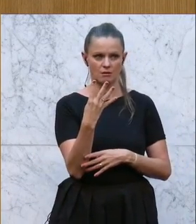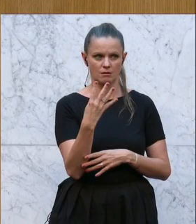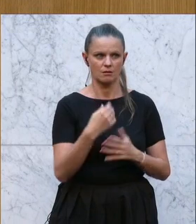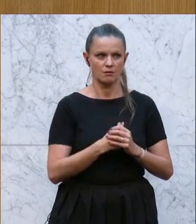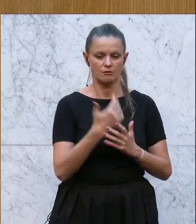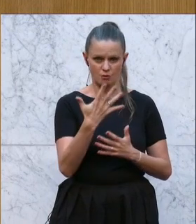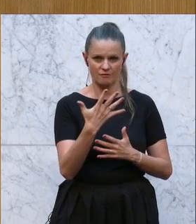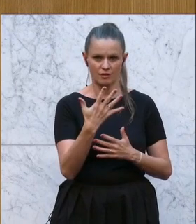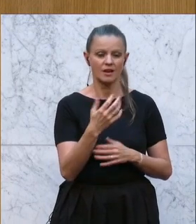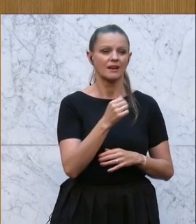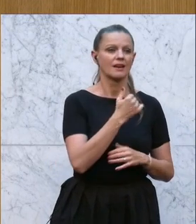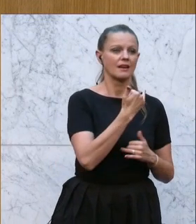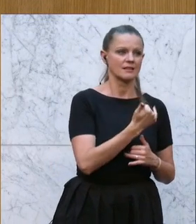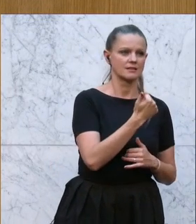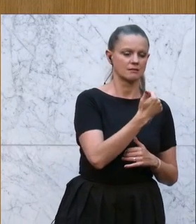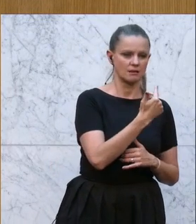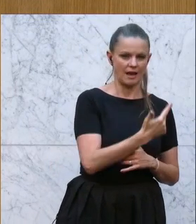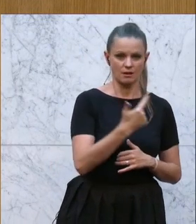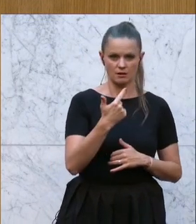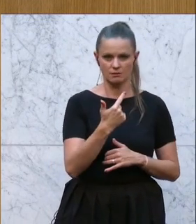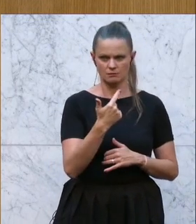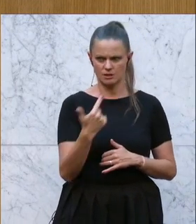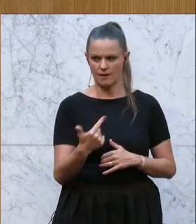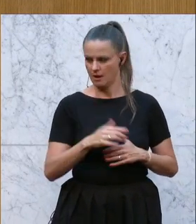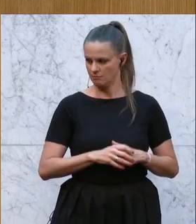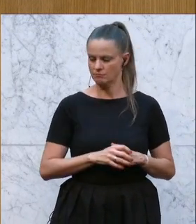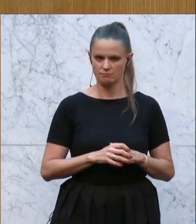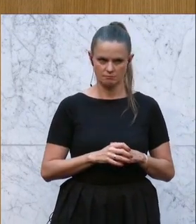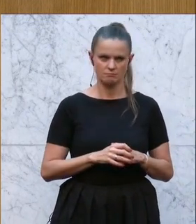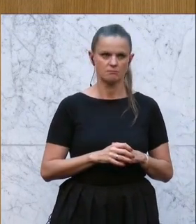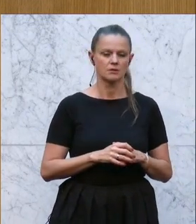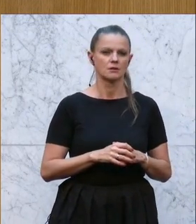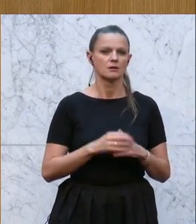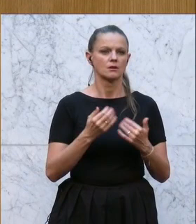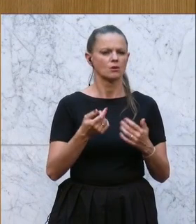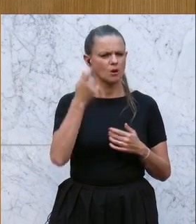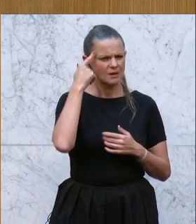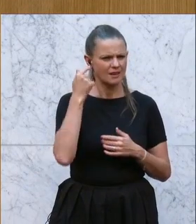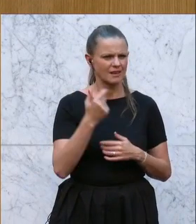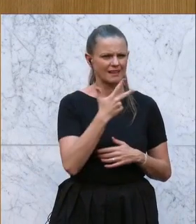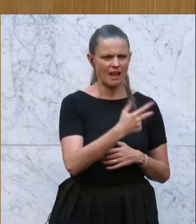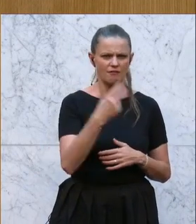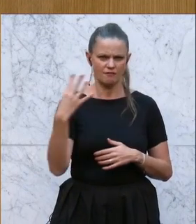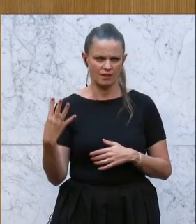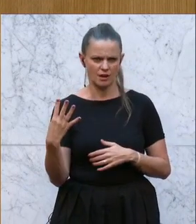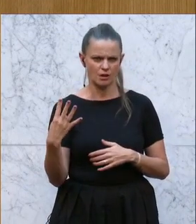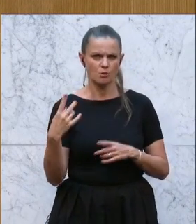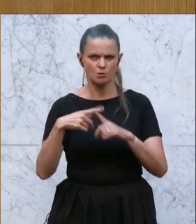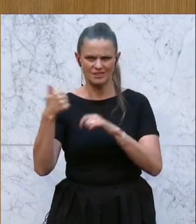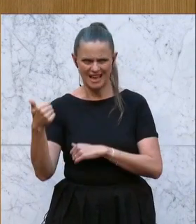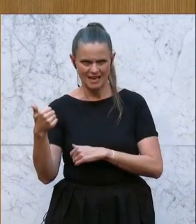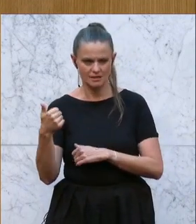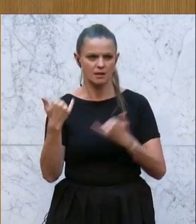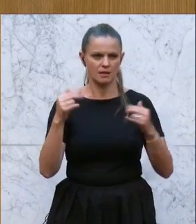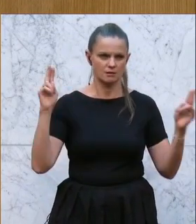plus zwei Jahre Masterstudium. Vielleicht noch einmal in Erinnerung zu rufen, drei, vier plus eins vorher, jetzt